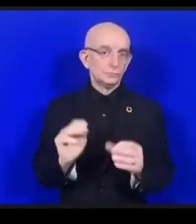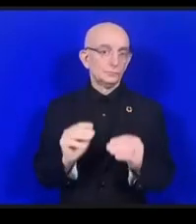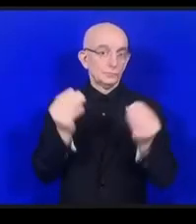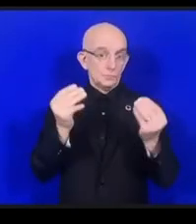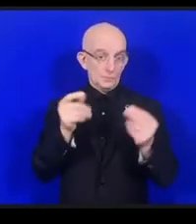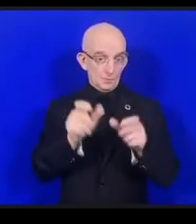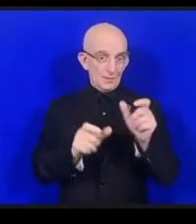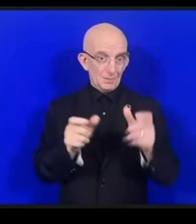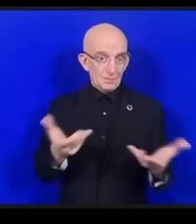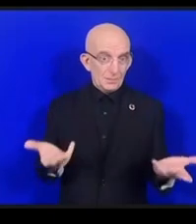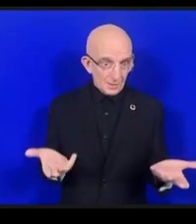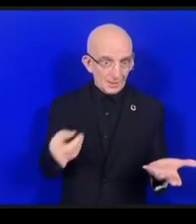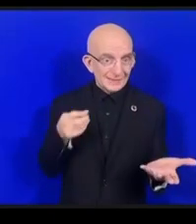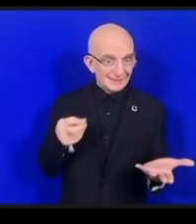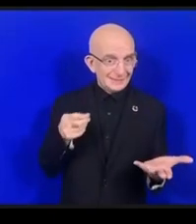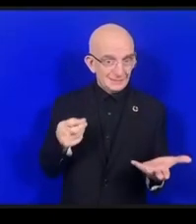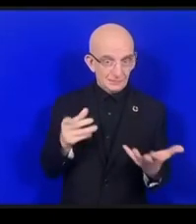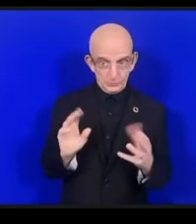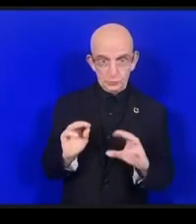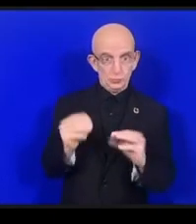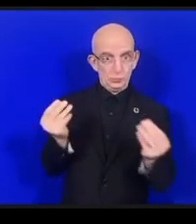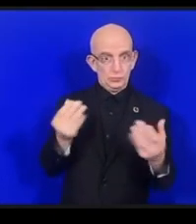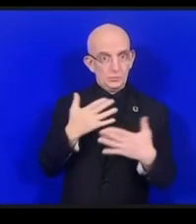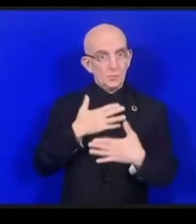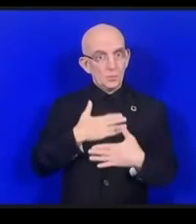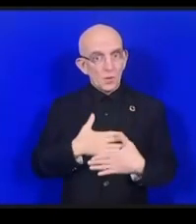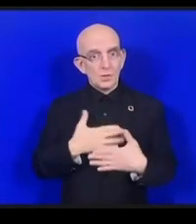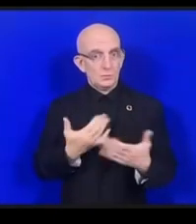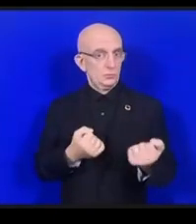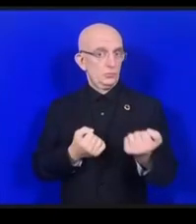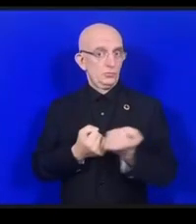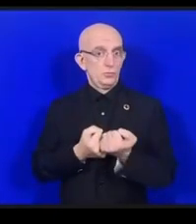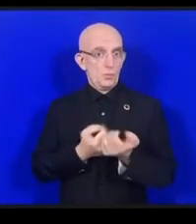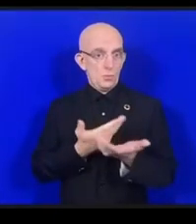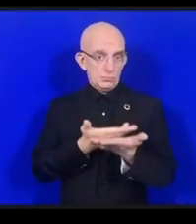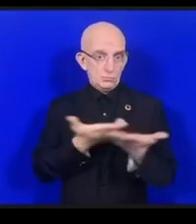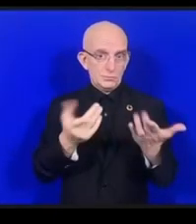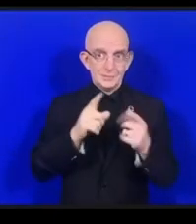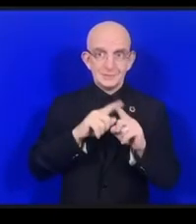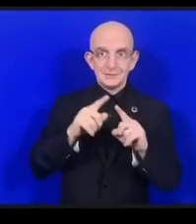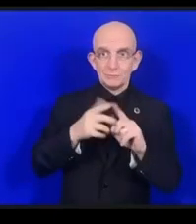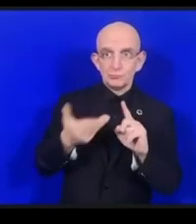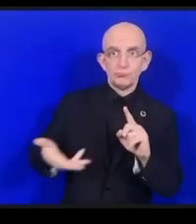支援が必要ですいろんな組織団体からの支援が必要です